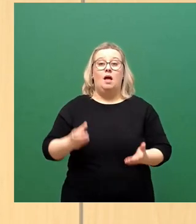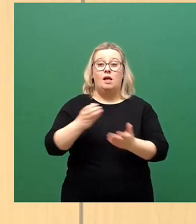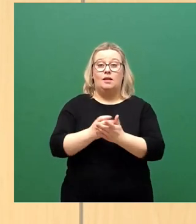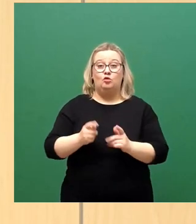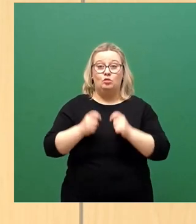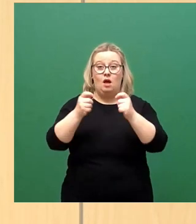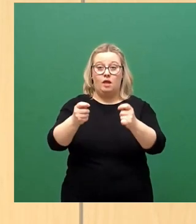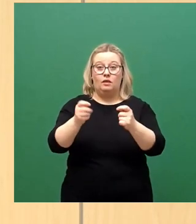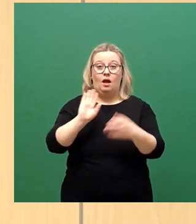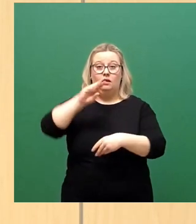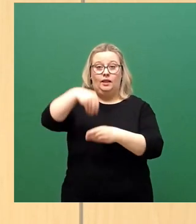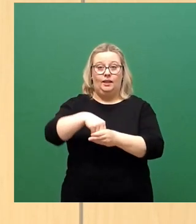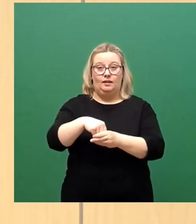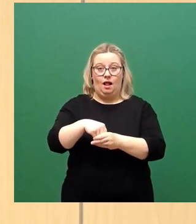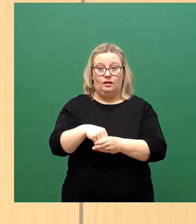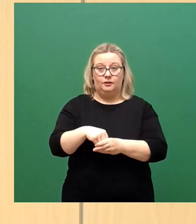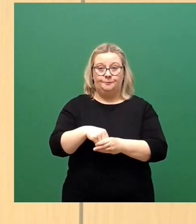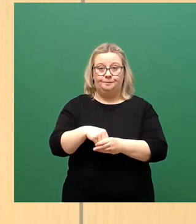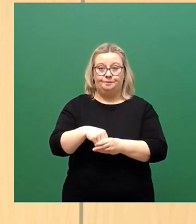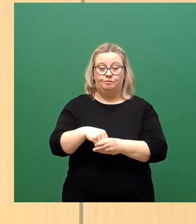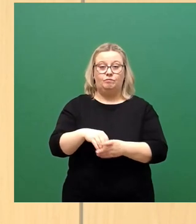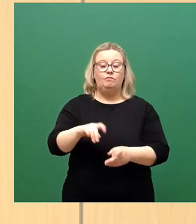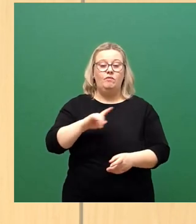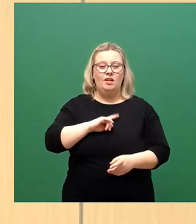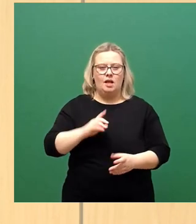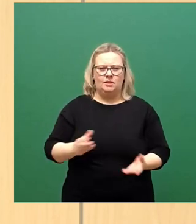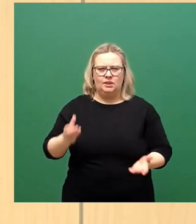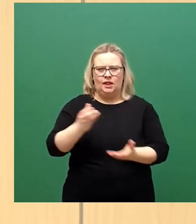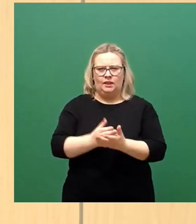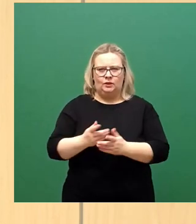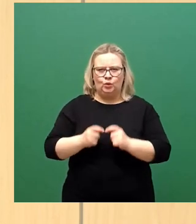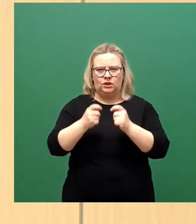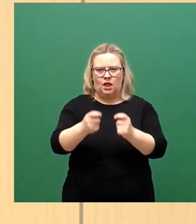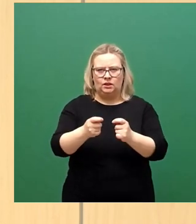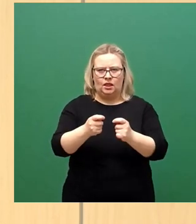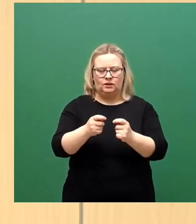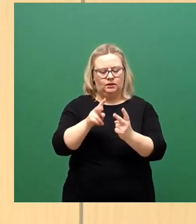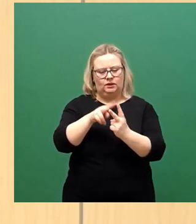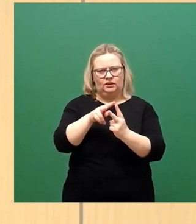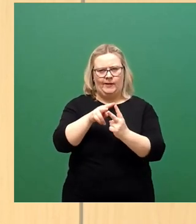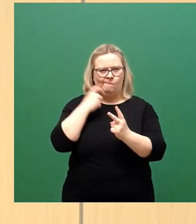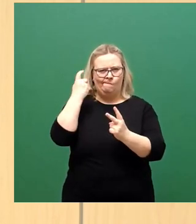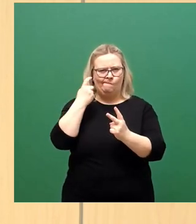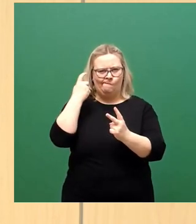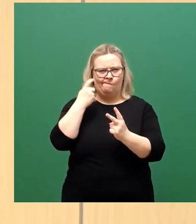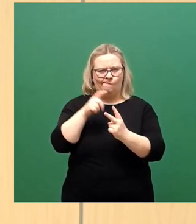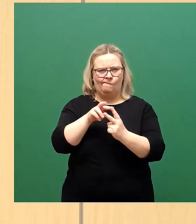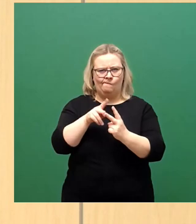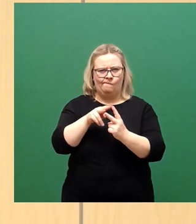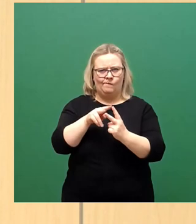inhaltlich werden. Schaue ich auf diesen Ersetzungsantrag, da fallen mir sofort zwei Merkwürdigkeiten auf als Bildungspolitiker.